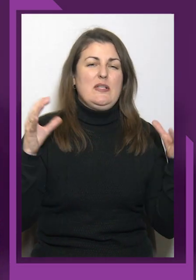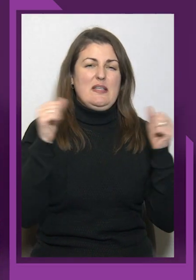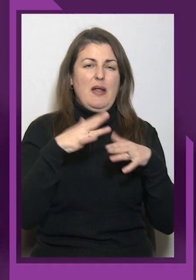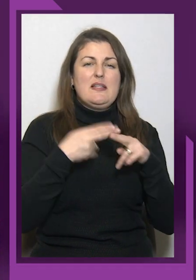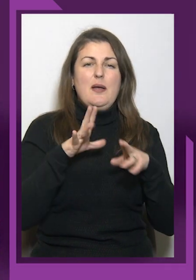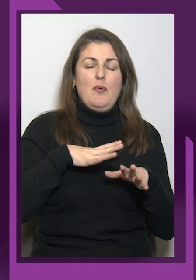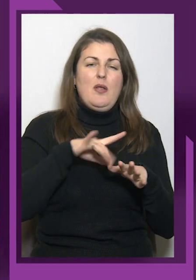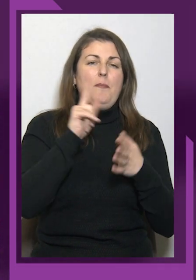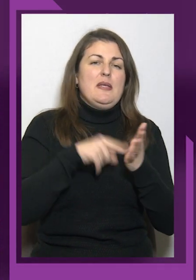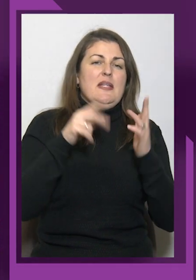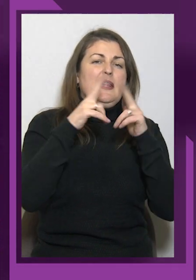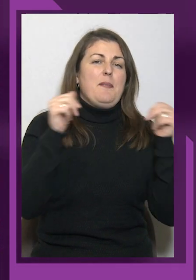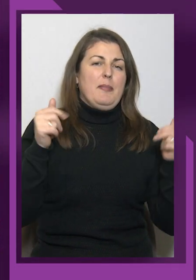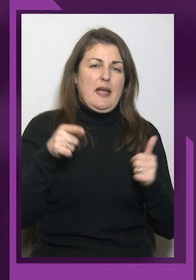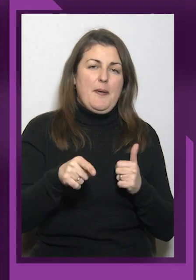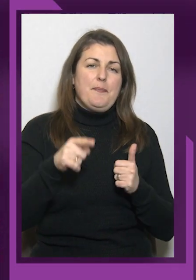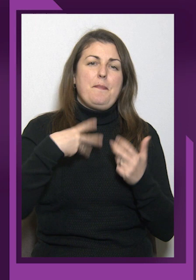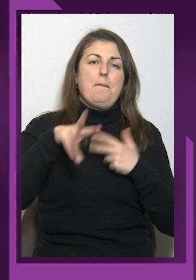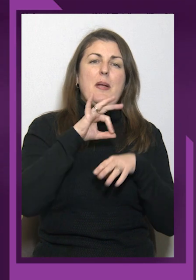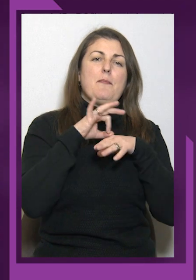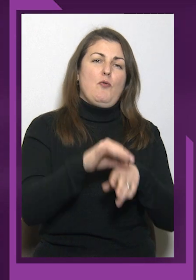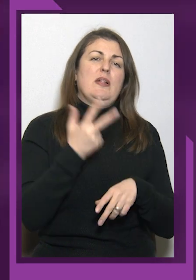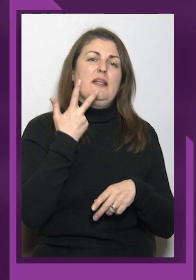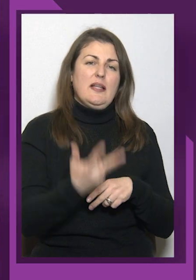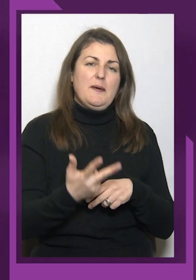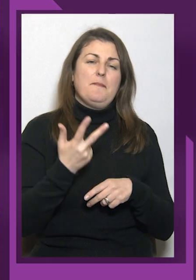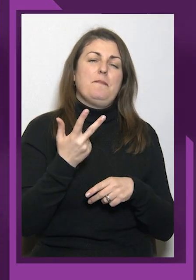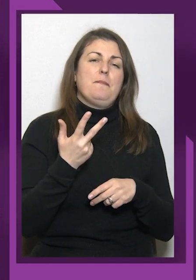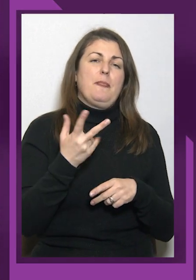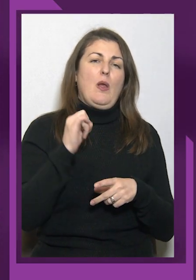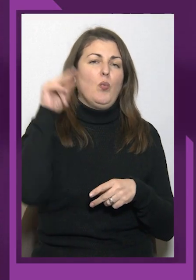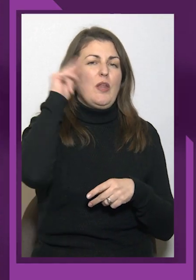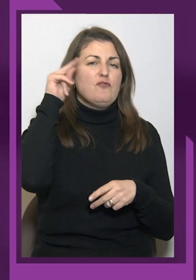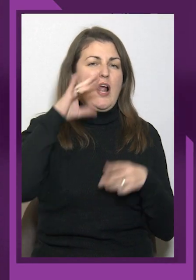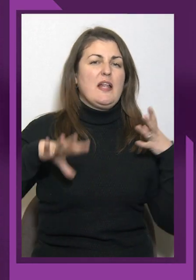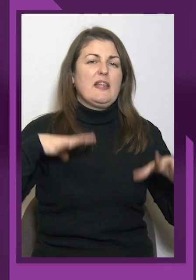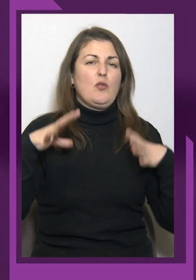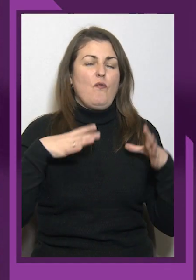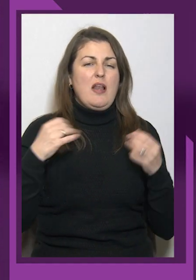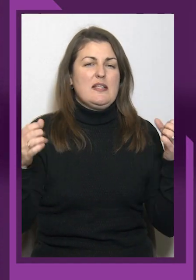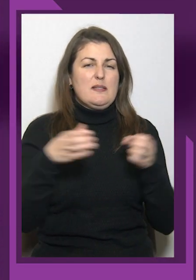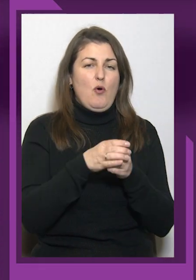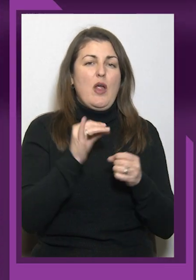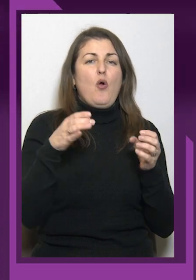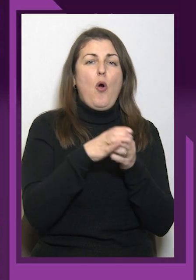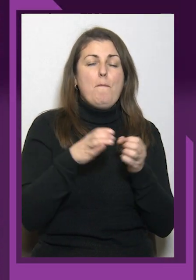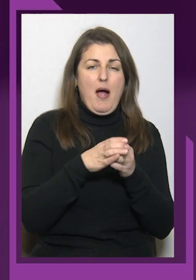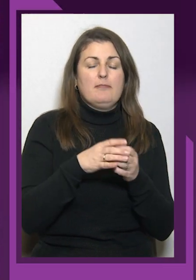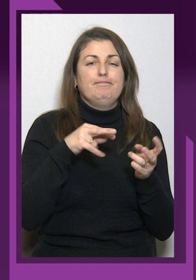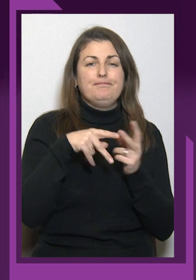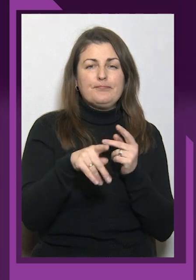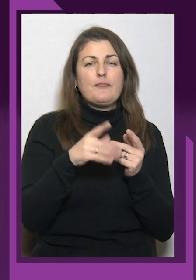це було в місті Дніпрі, ми провели три навчально-тренувальних збори. Команда підійшла